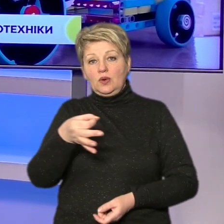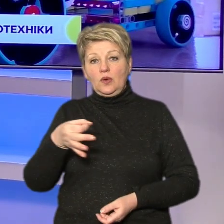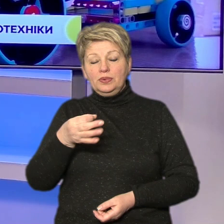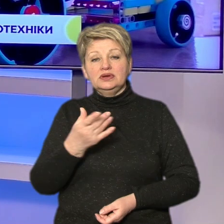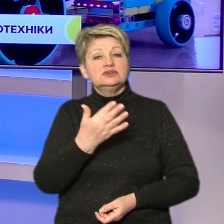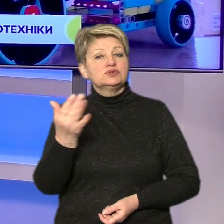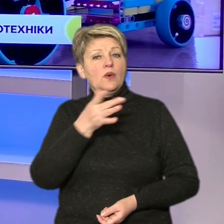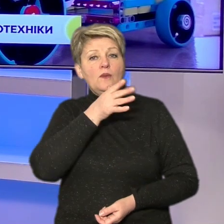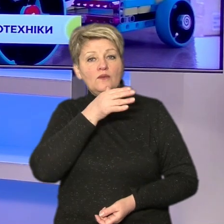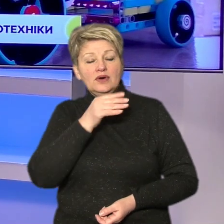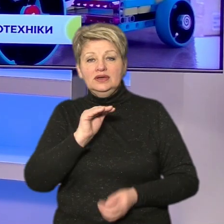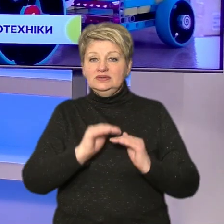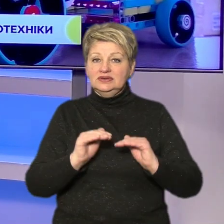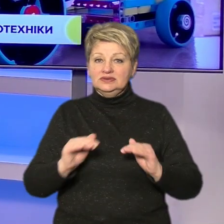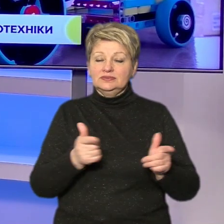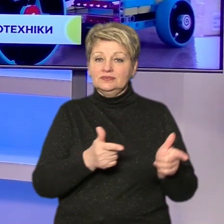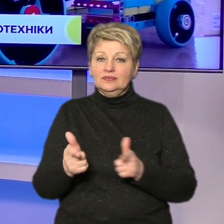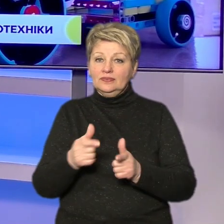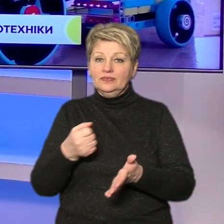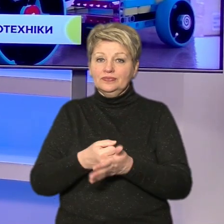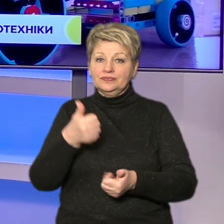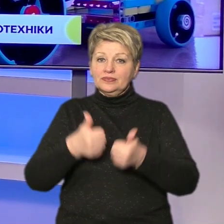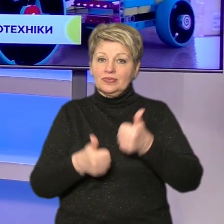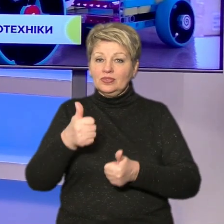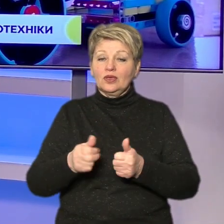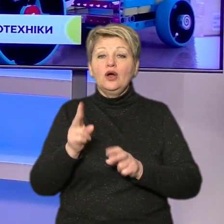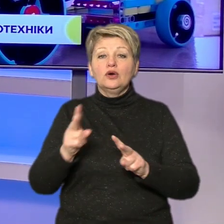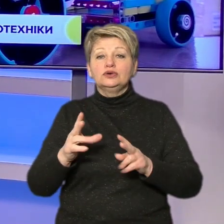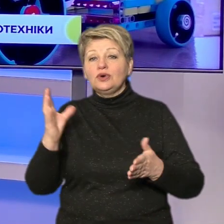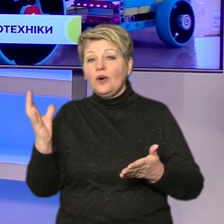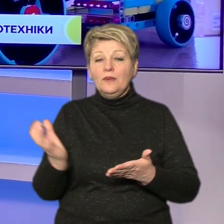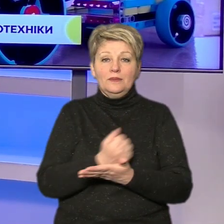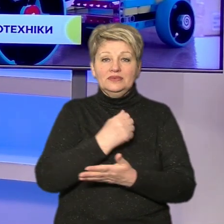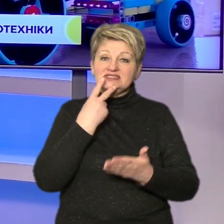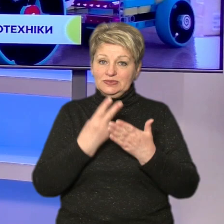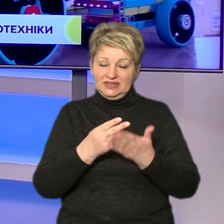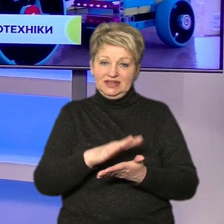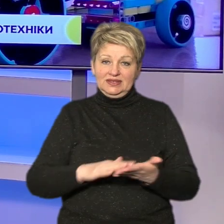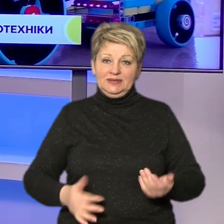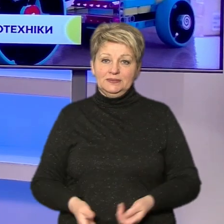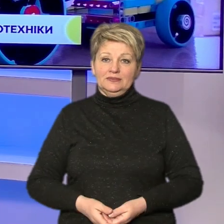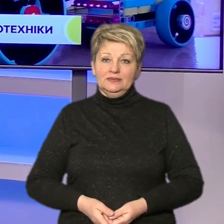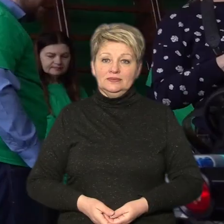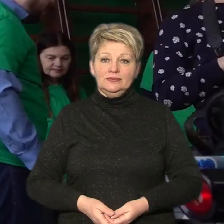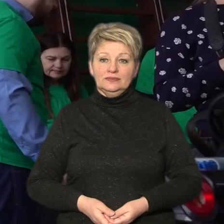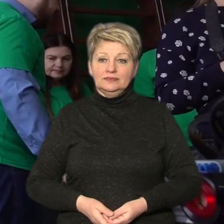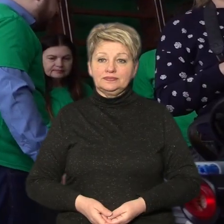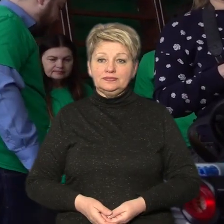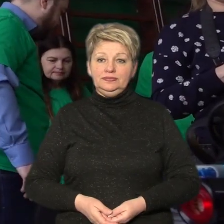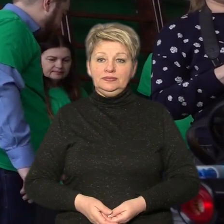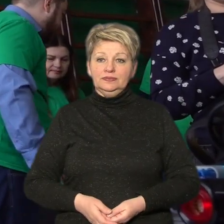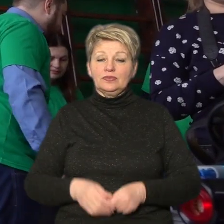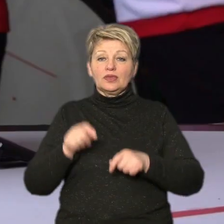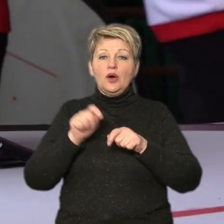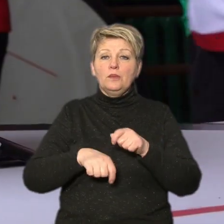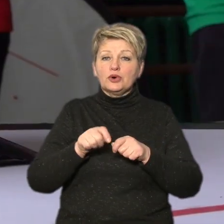Скільки часу учні готувалися до змагань, та хто виявився найвправнішим – дивіться у сюжеті Дар'я Шевченко. Перевіряє